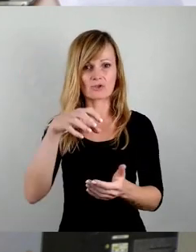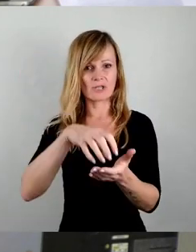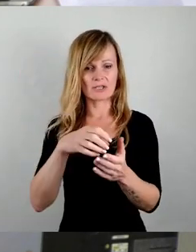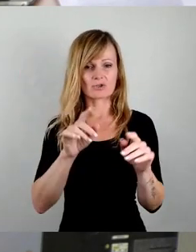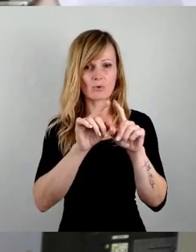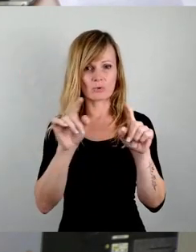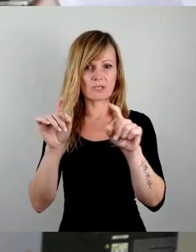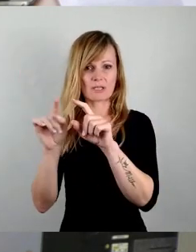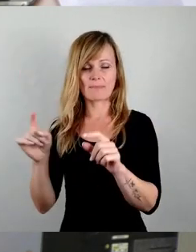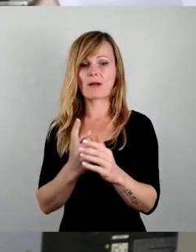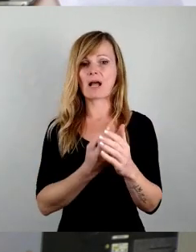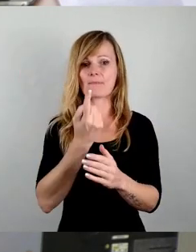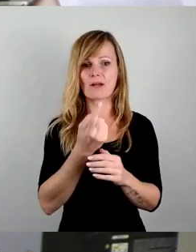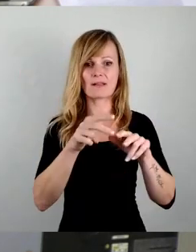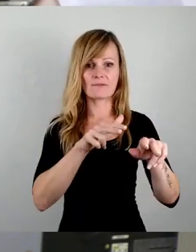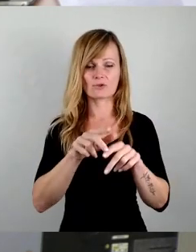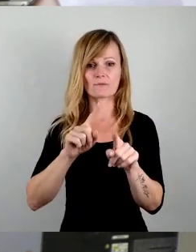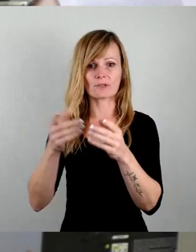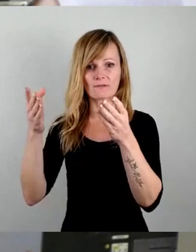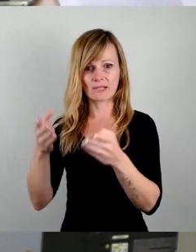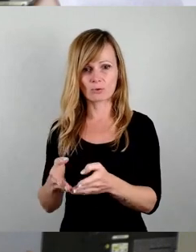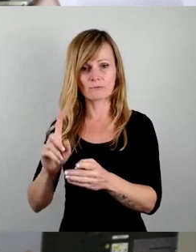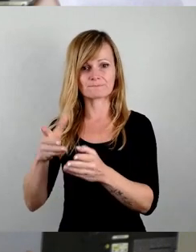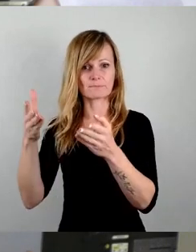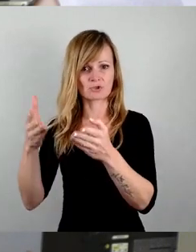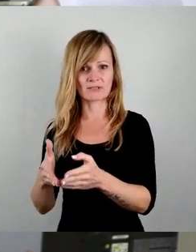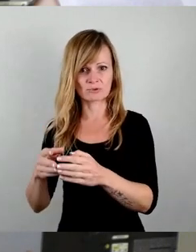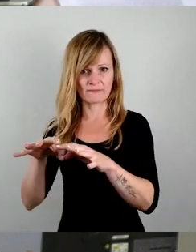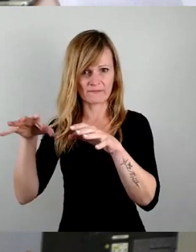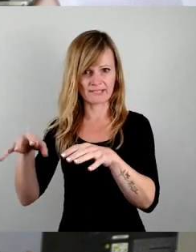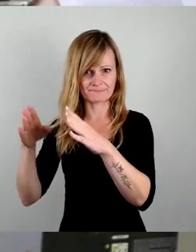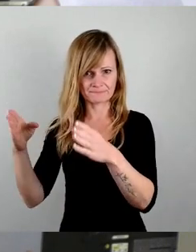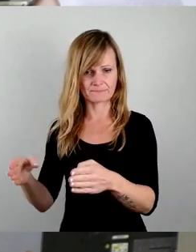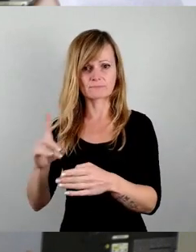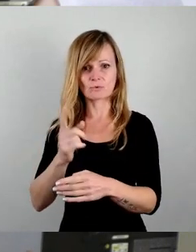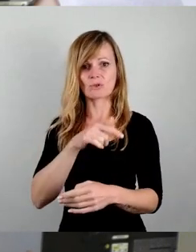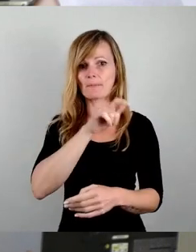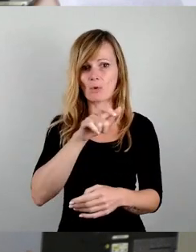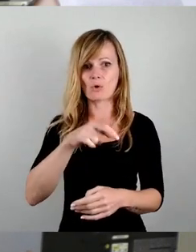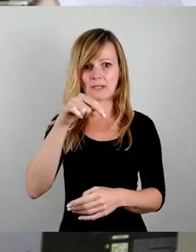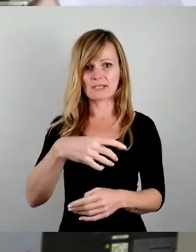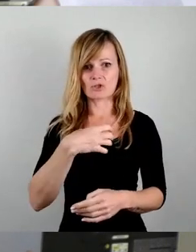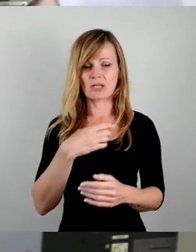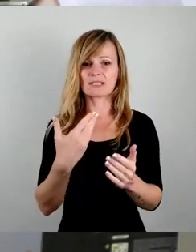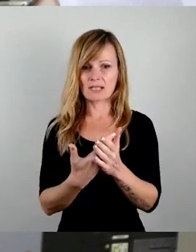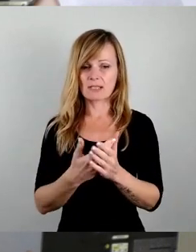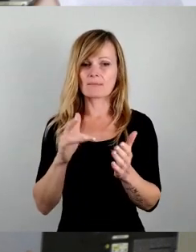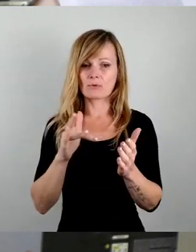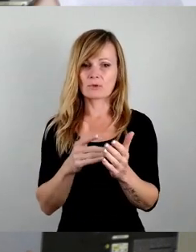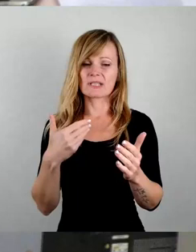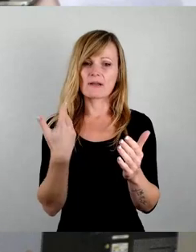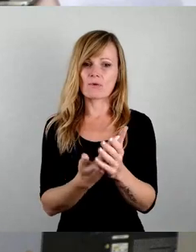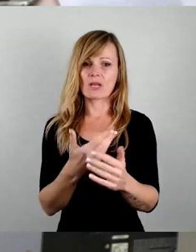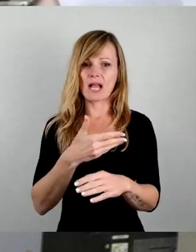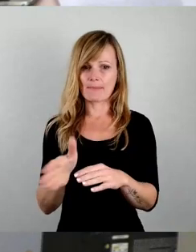Abfallwirtschaft und auch das Friedhof- und Bestattungswesen, sowie die Bürger dieser Stadt. Aus diesem Grund werden wir diese Vorlage ablehnen. Vielen